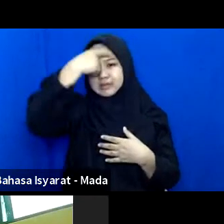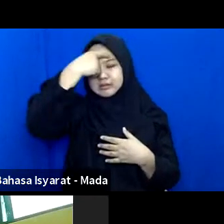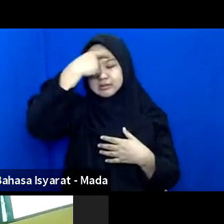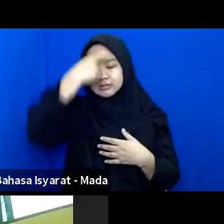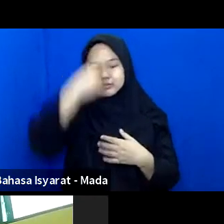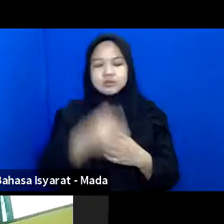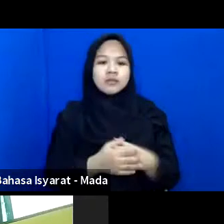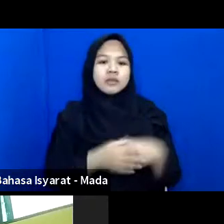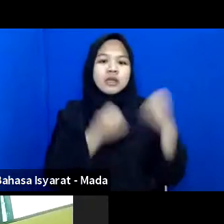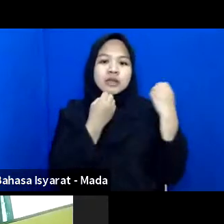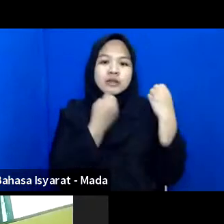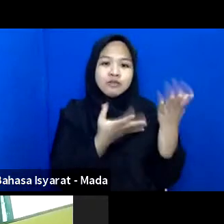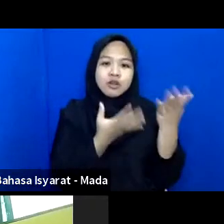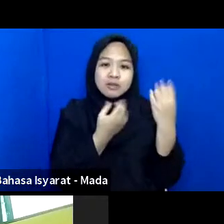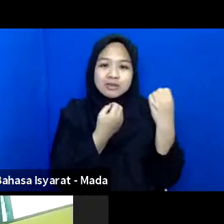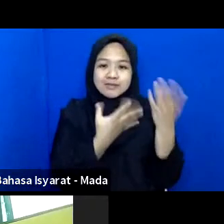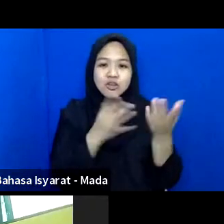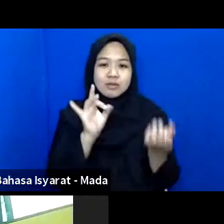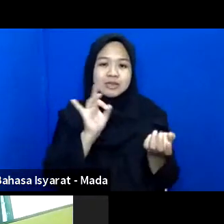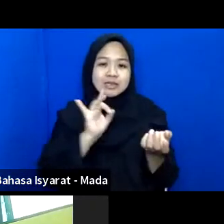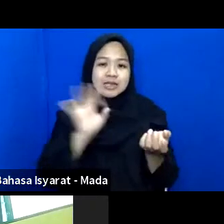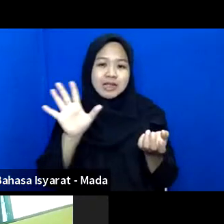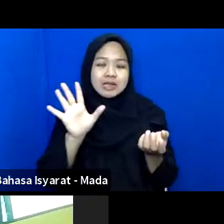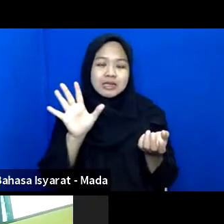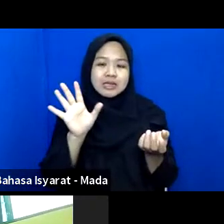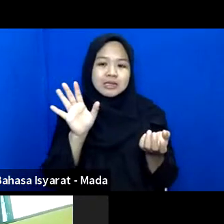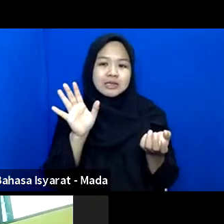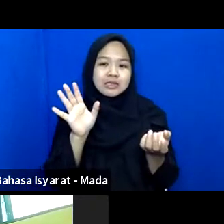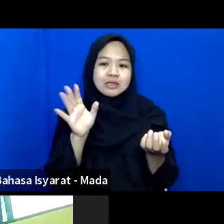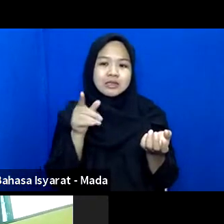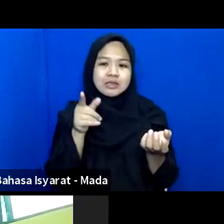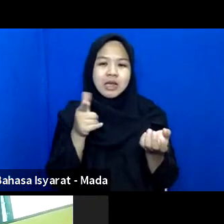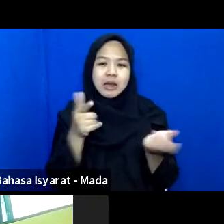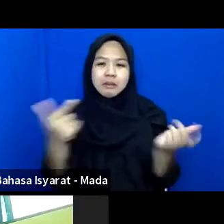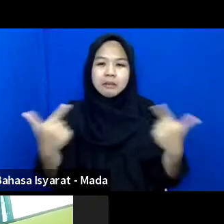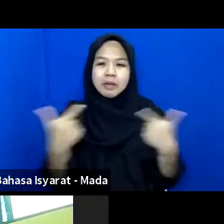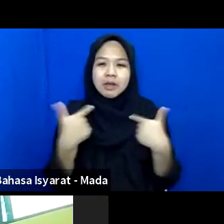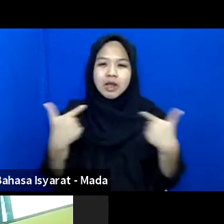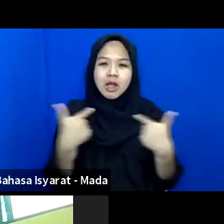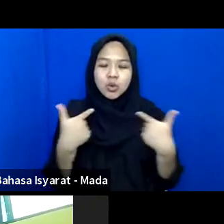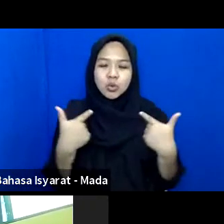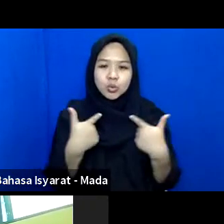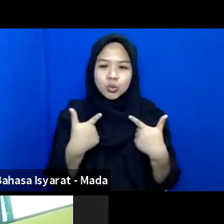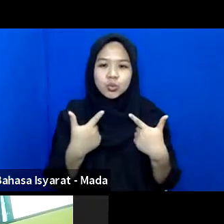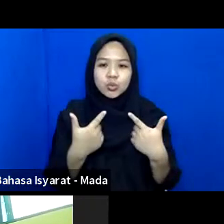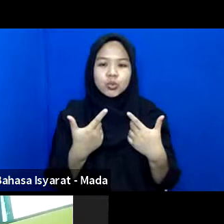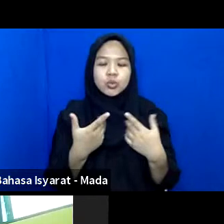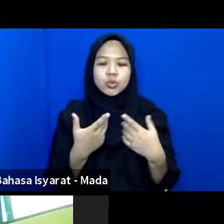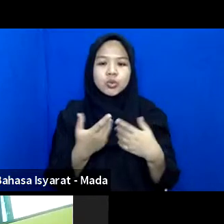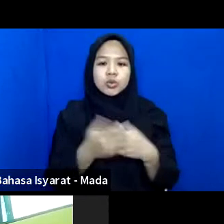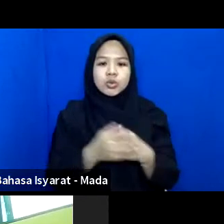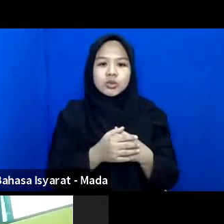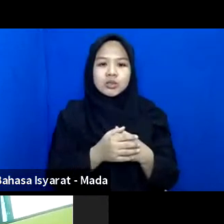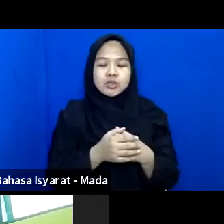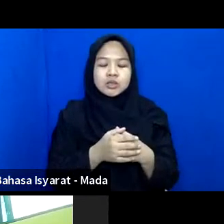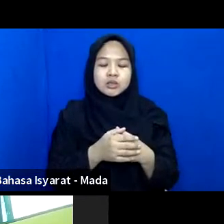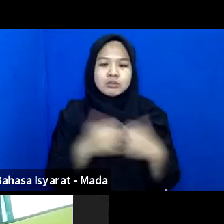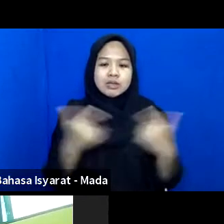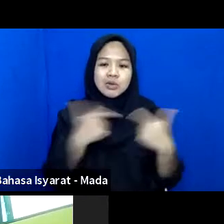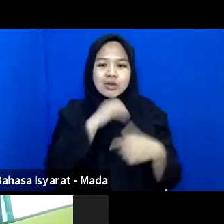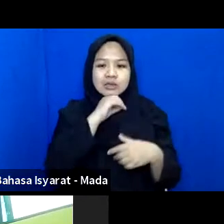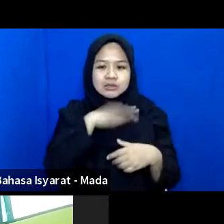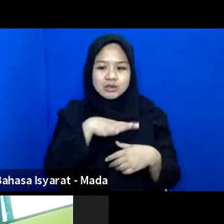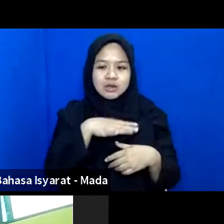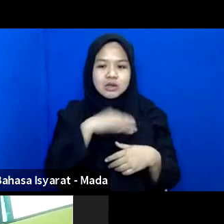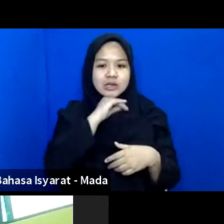Informasi Informasi Lain Yang Sangat Sangat Mengganggu Beli Lansia Kemudian